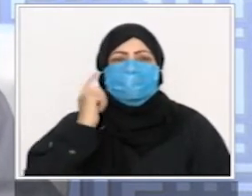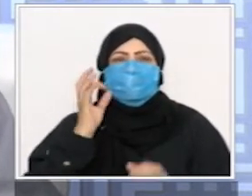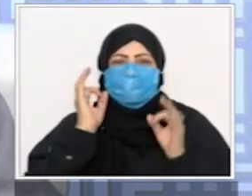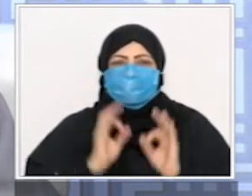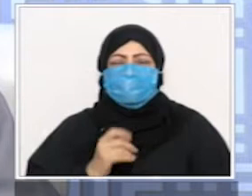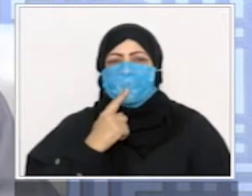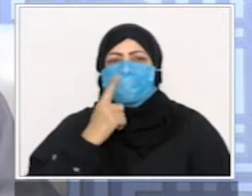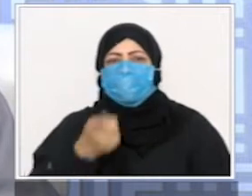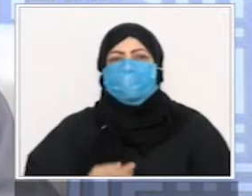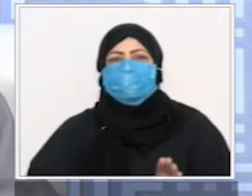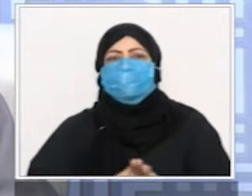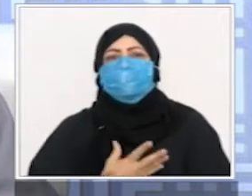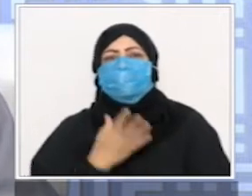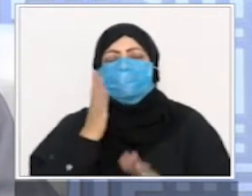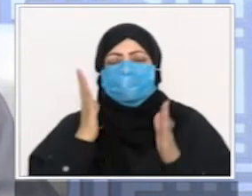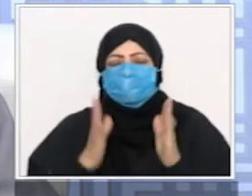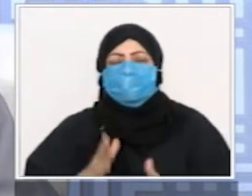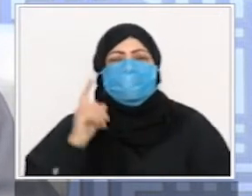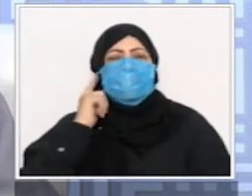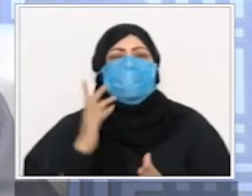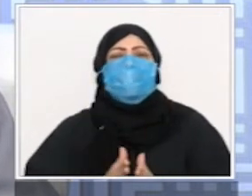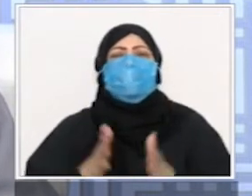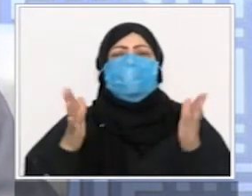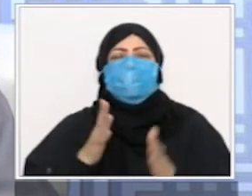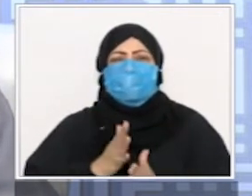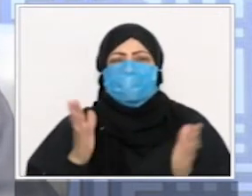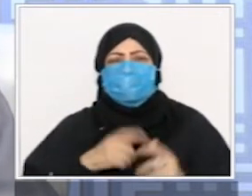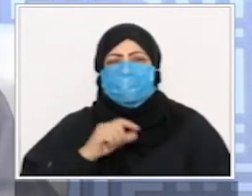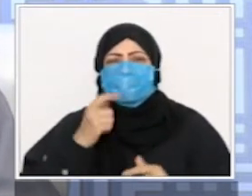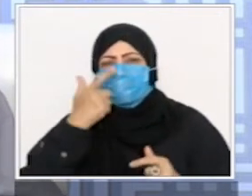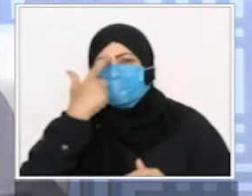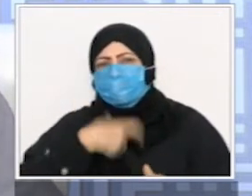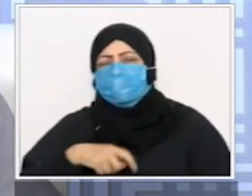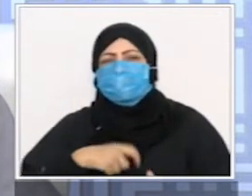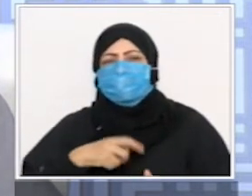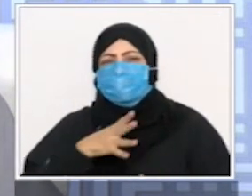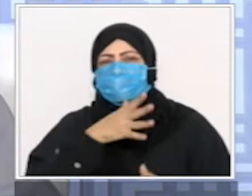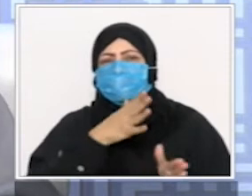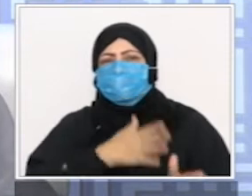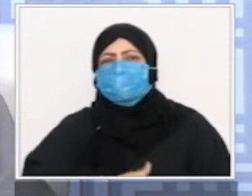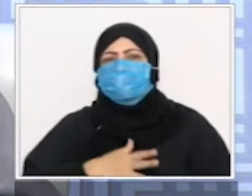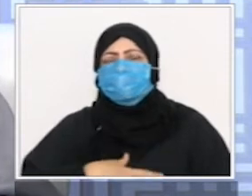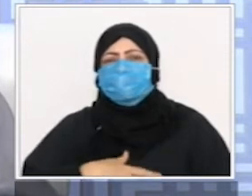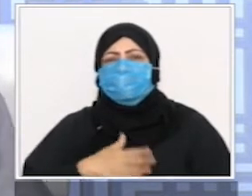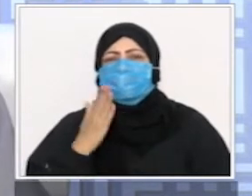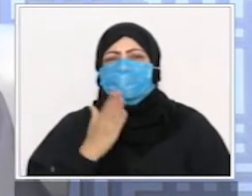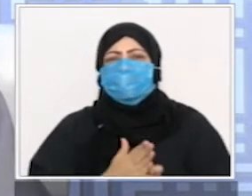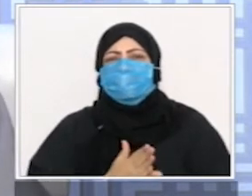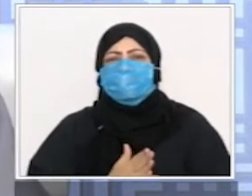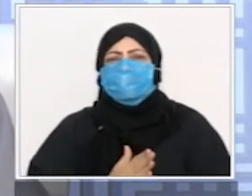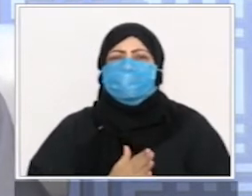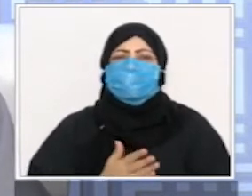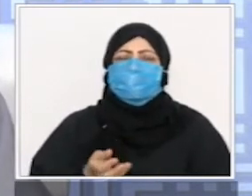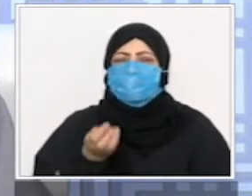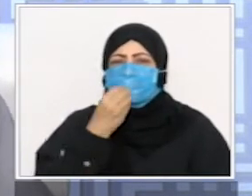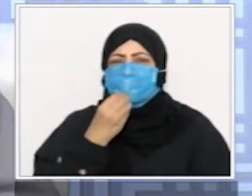كما ورد في الحديث أن النبي عليه الصلاة والسلام بين سحوره وبين آذان الفجر بقدر ما يقرأ خمسين آية